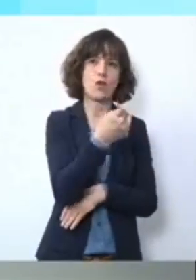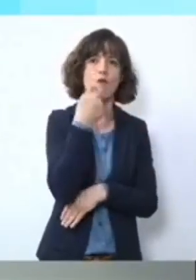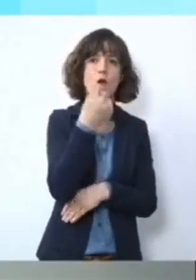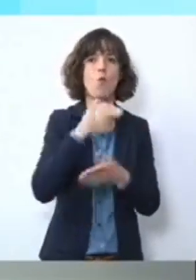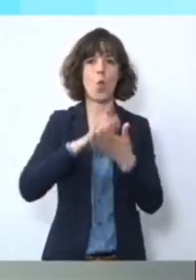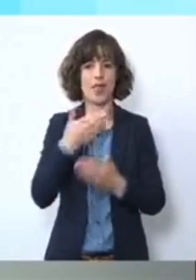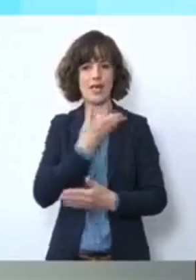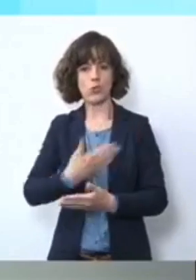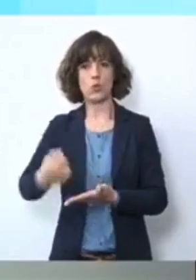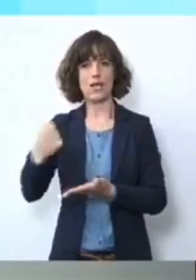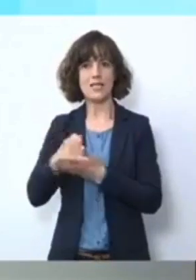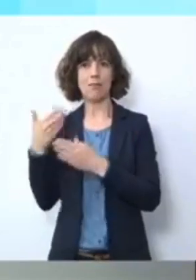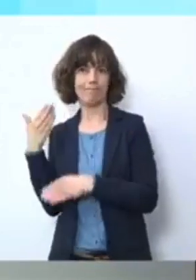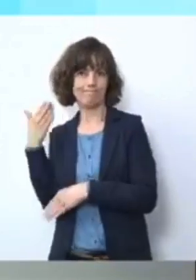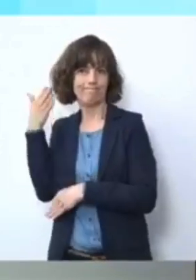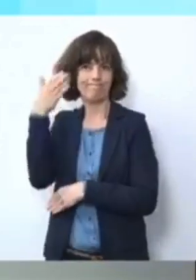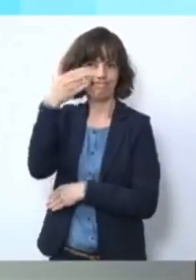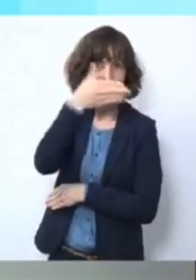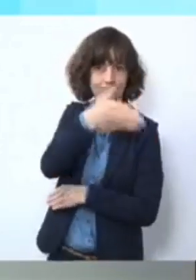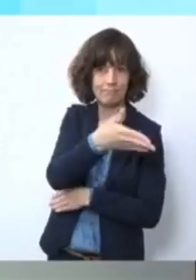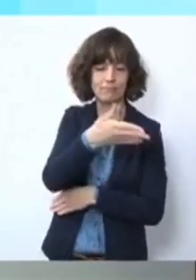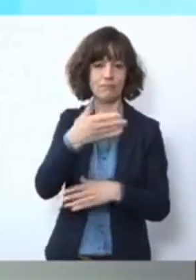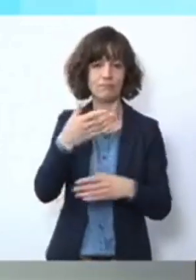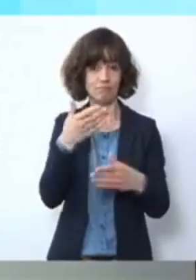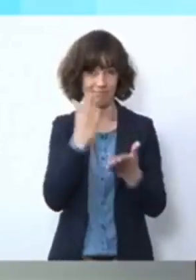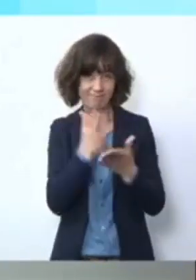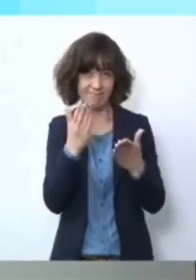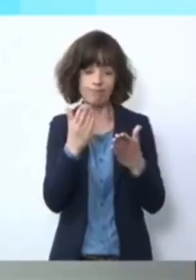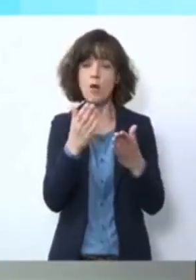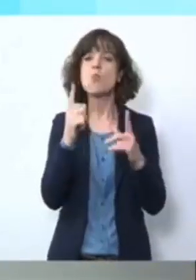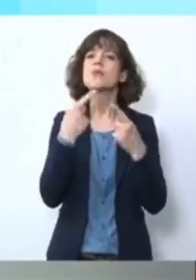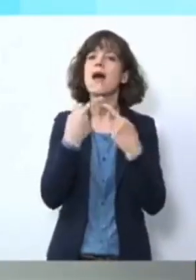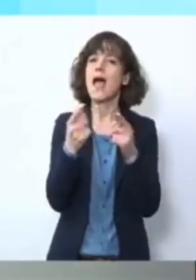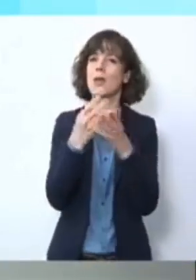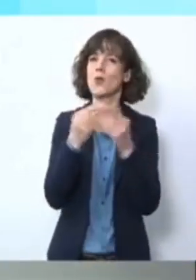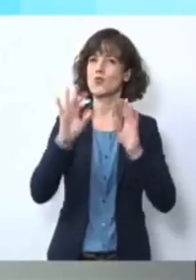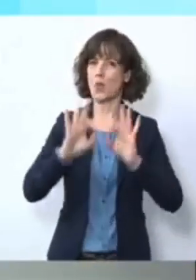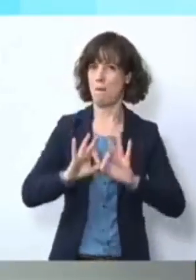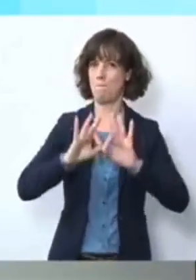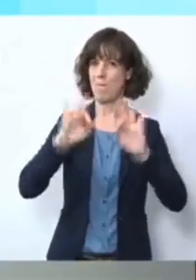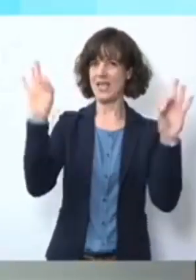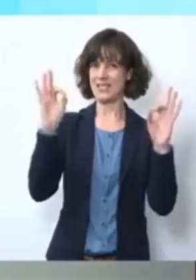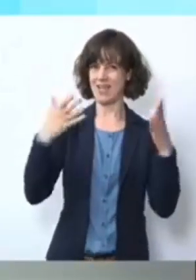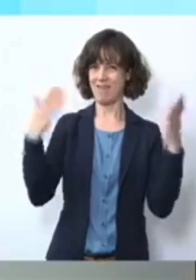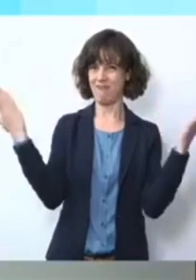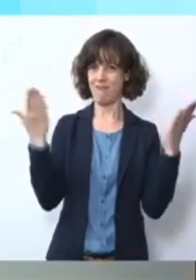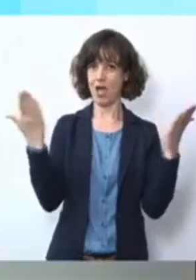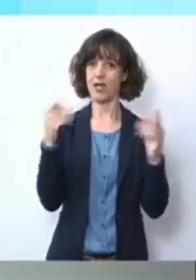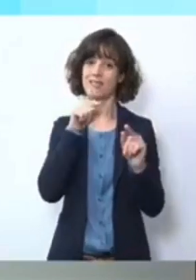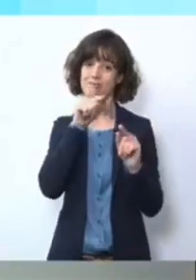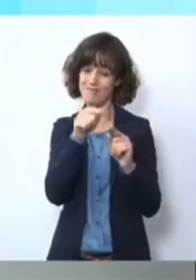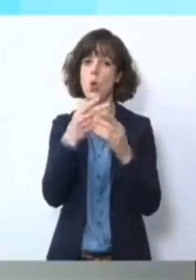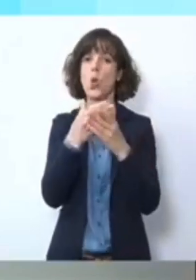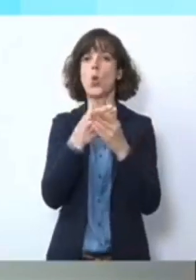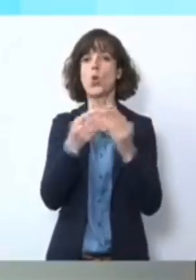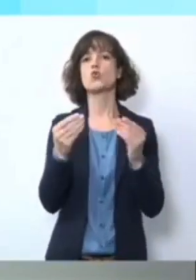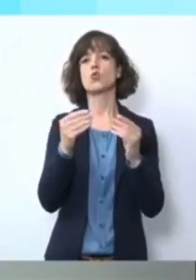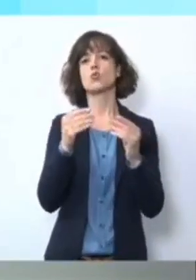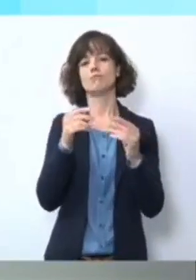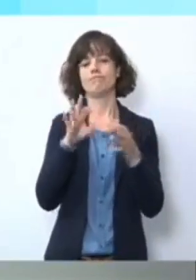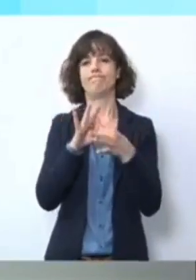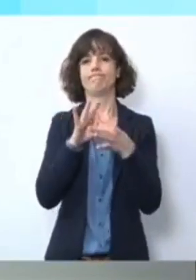abstattet. Und da ist die Frage, können wir nicht noch bessere Lösungen anbieten? Und diese Lösungen sollen dann, diese